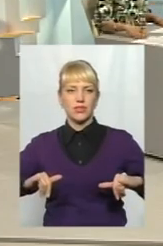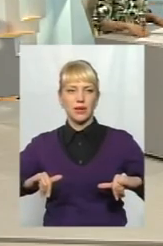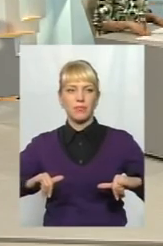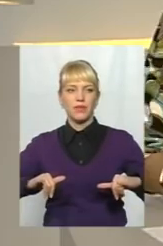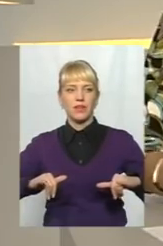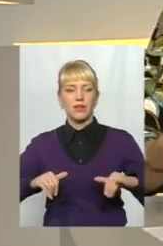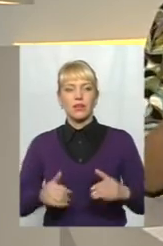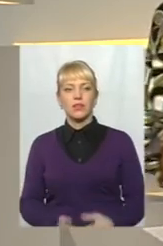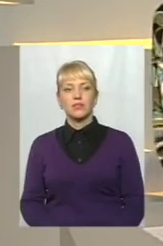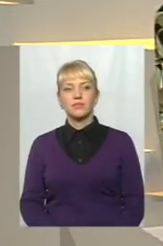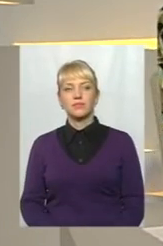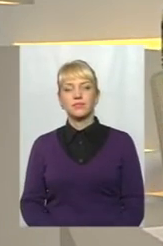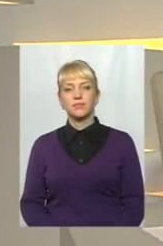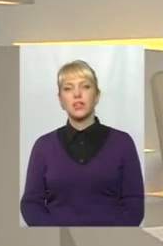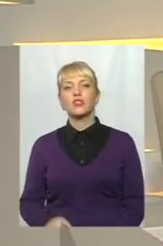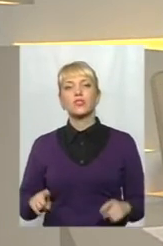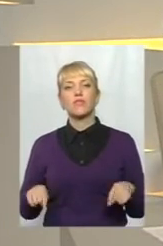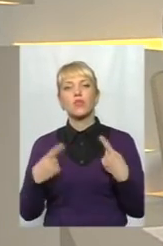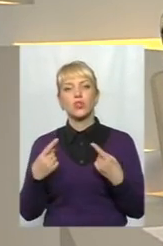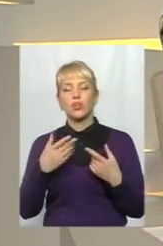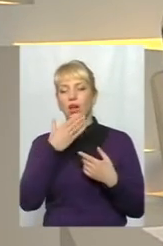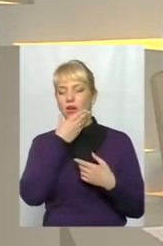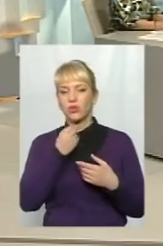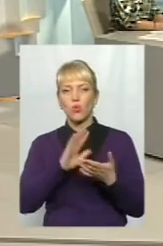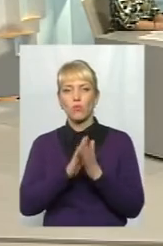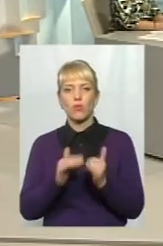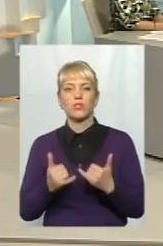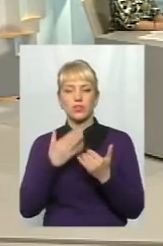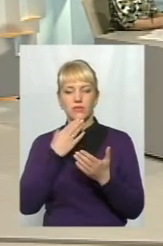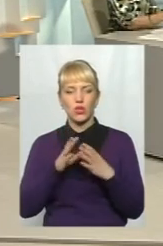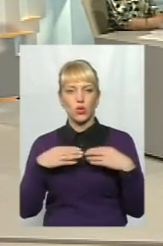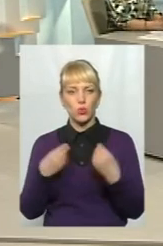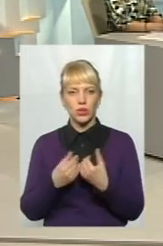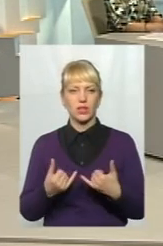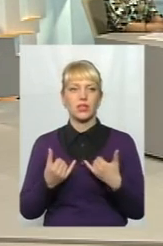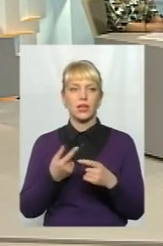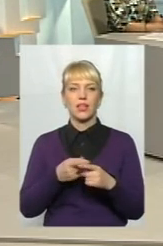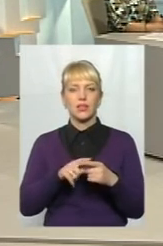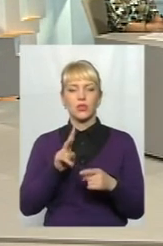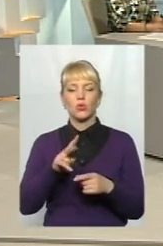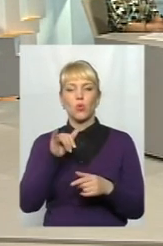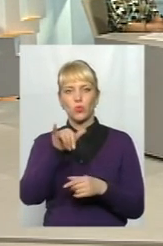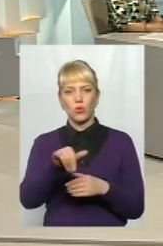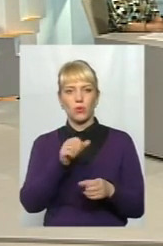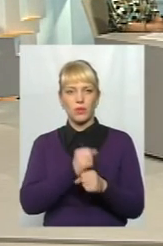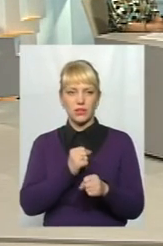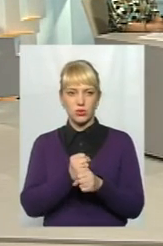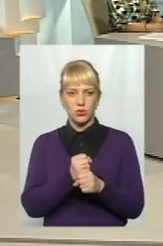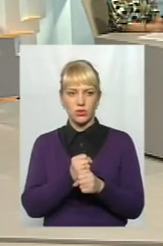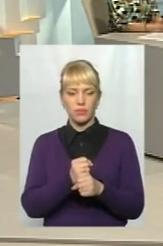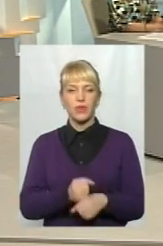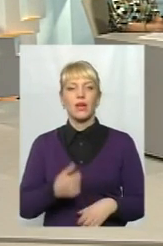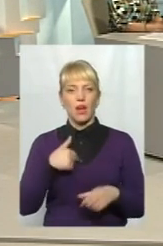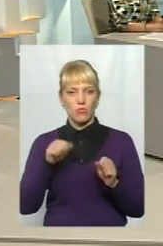власне, створити хороші умови для своєї родини і для тих, хто в нього працює, у Хмельницькому, принципі, є.